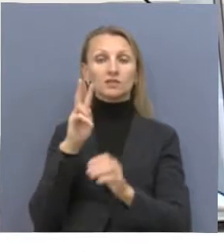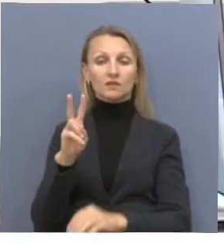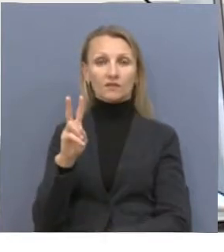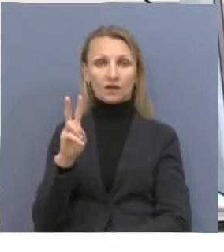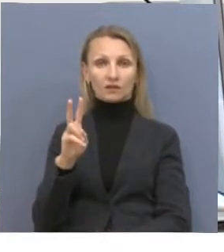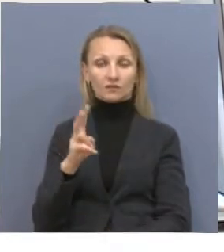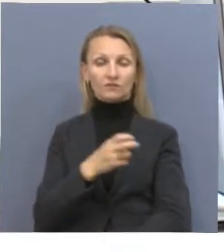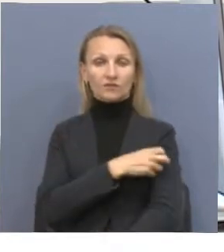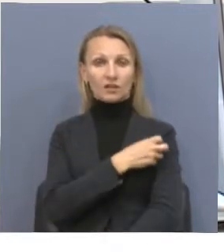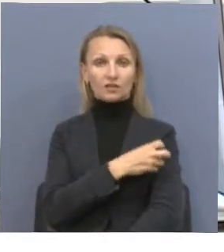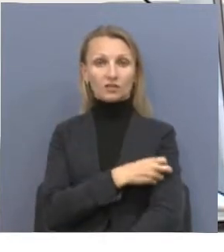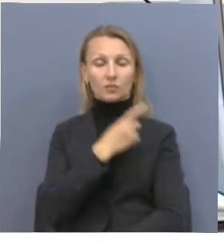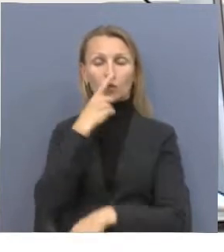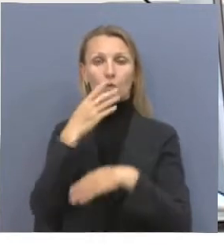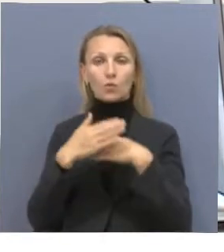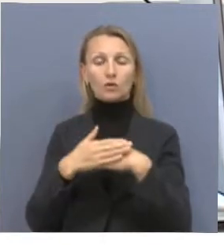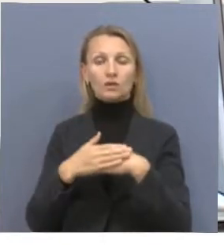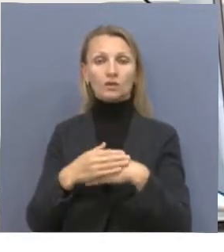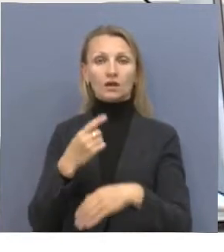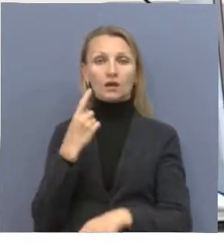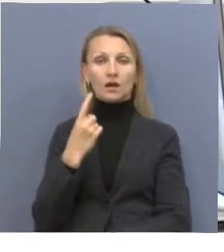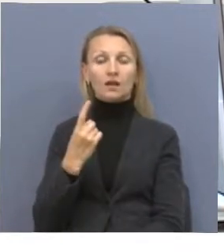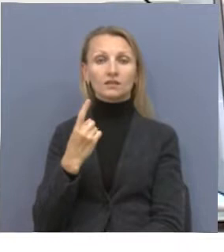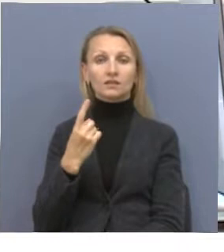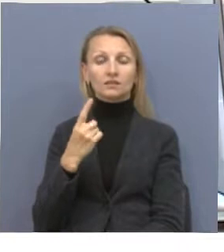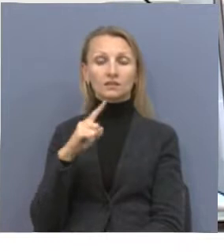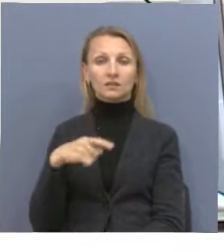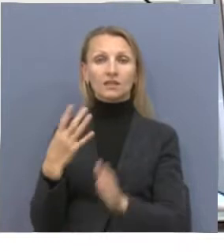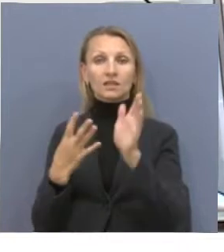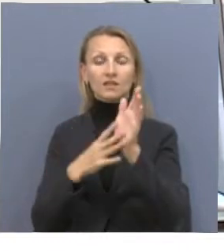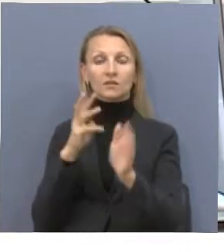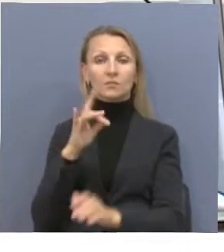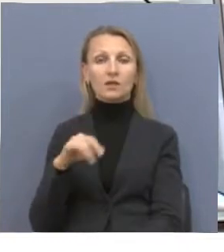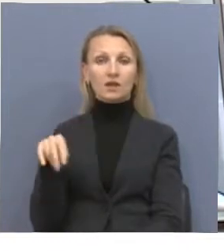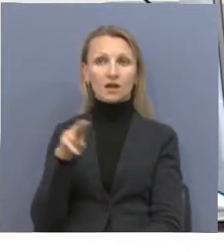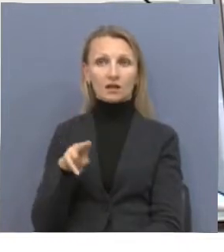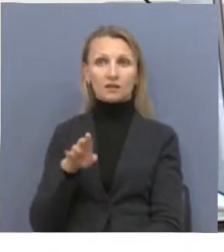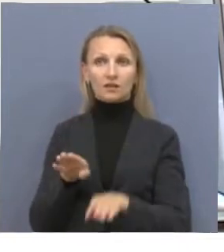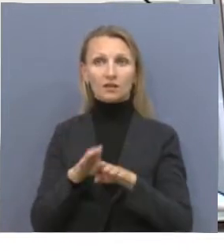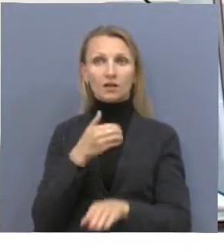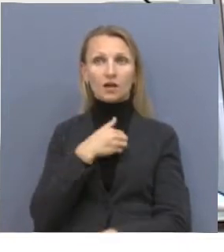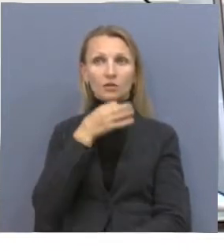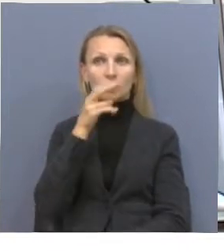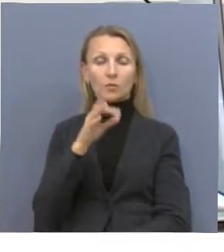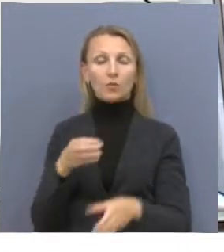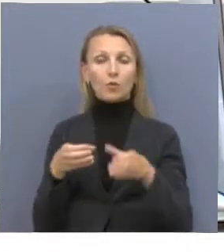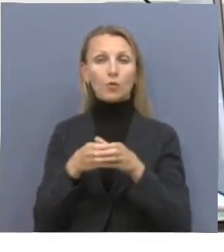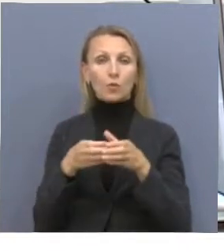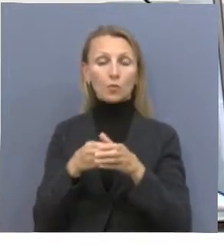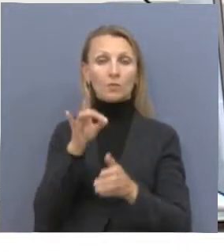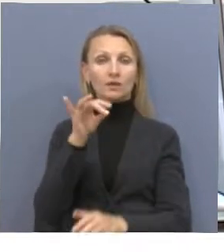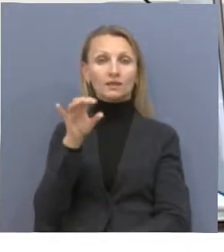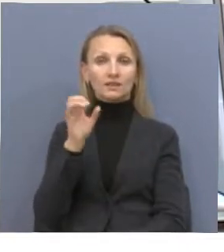надбавки в сумме около 1,9 млрд тенге. Также хочу пояснить, что информация по группам риска